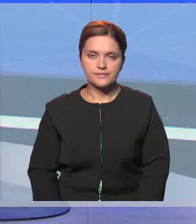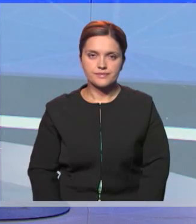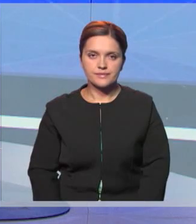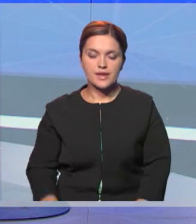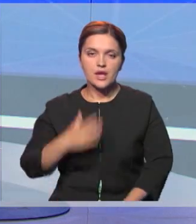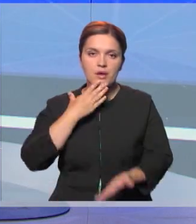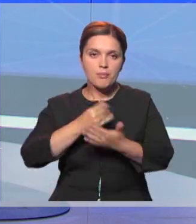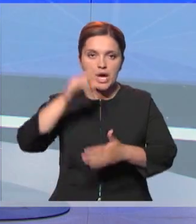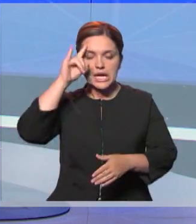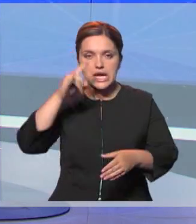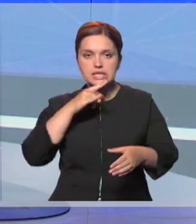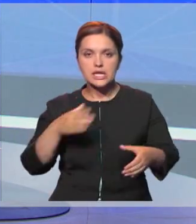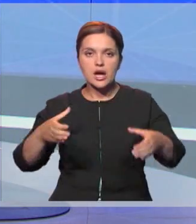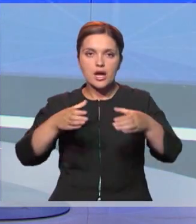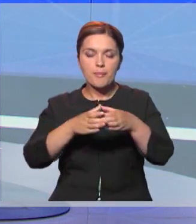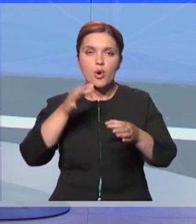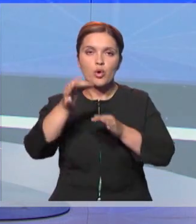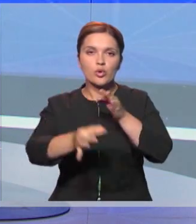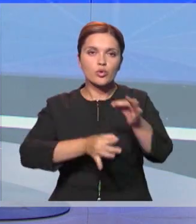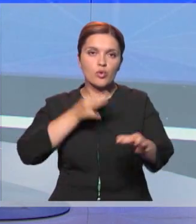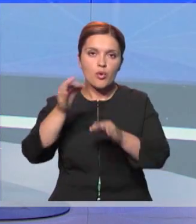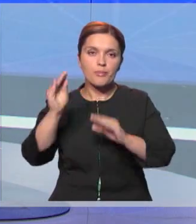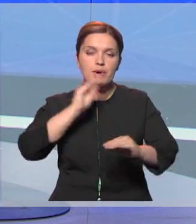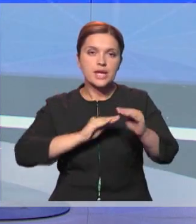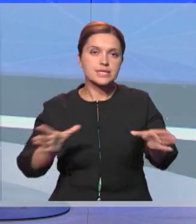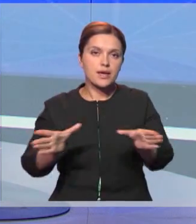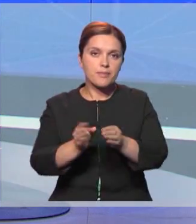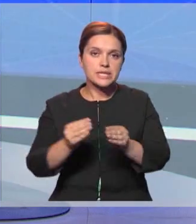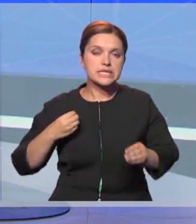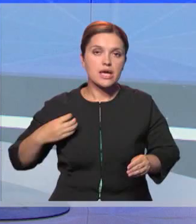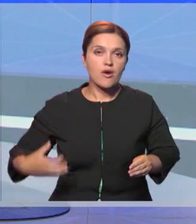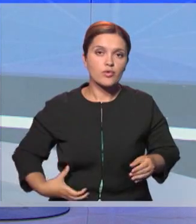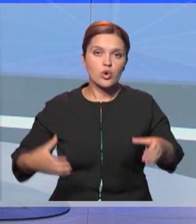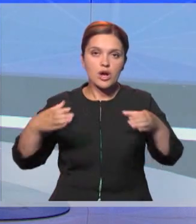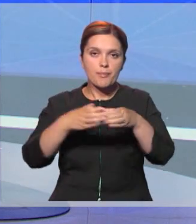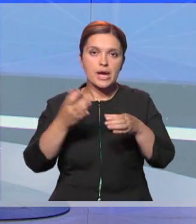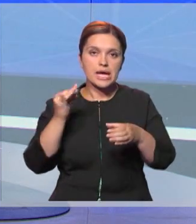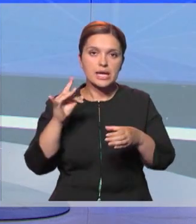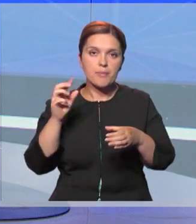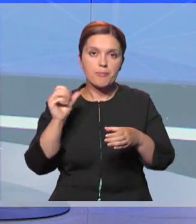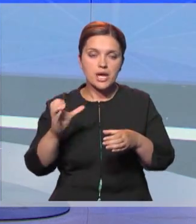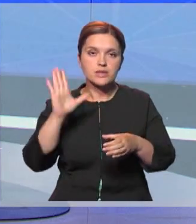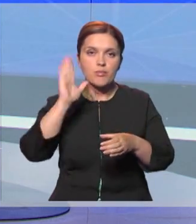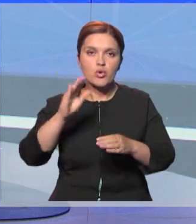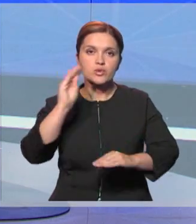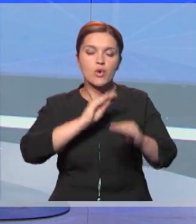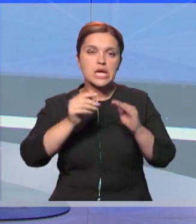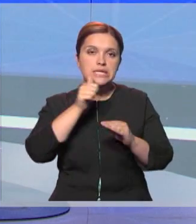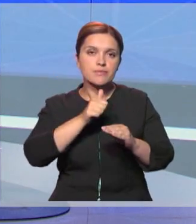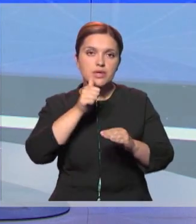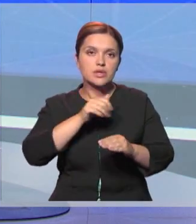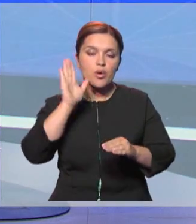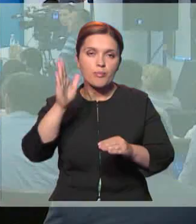Национальная компания Казахстан Гараж Сапара совместно с французской компанией Airbus построит сборочно-испытательный комплекс